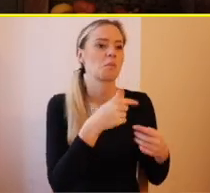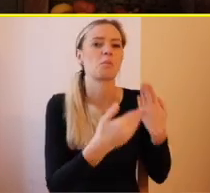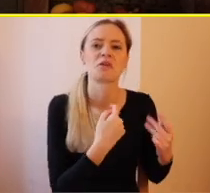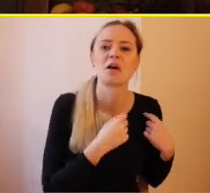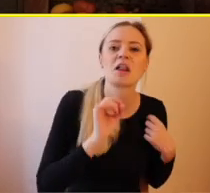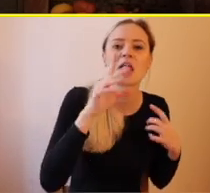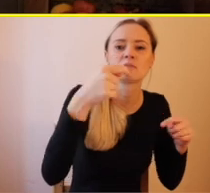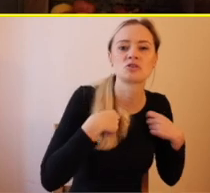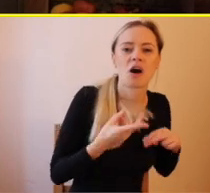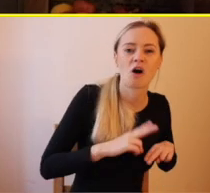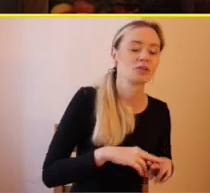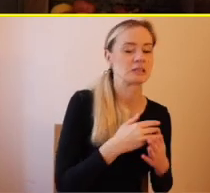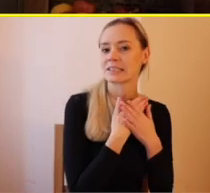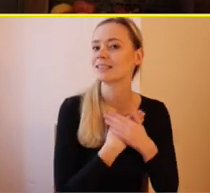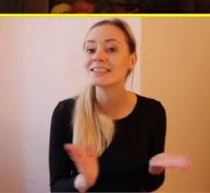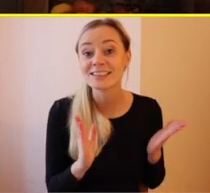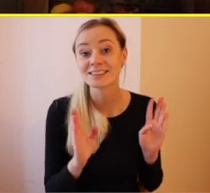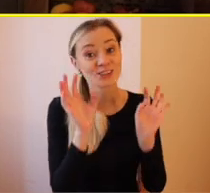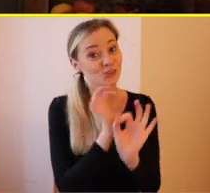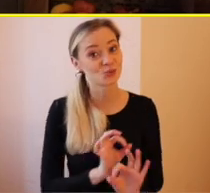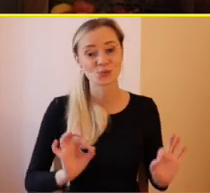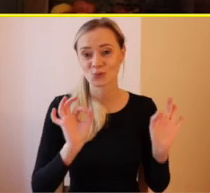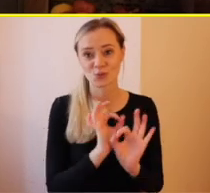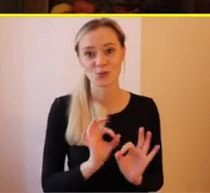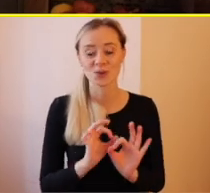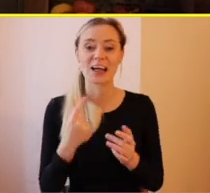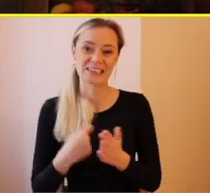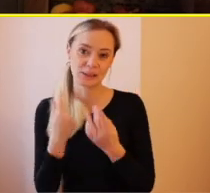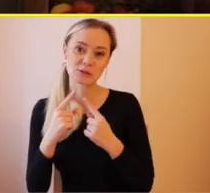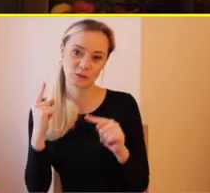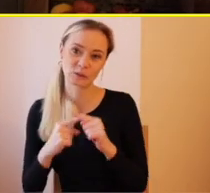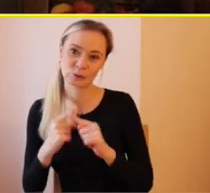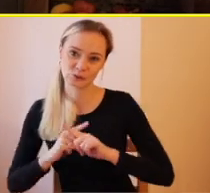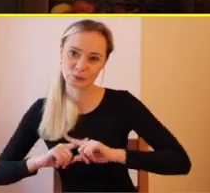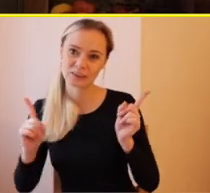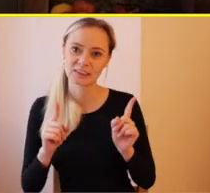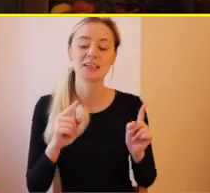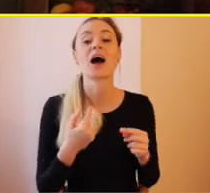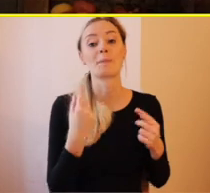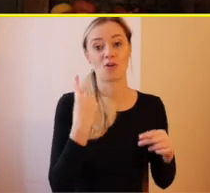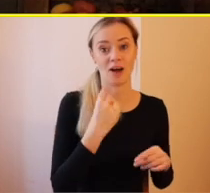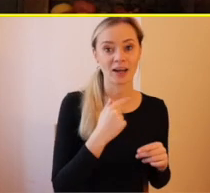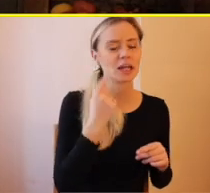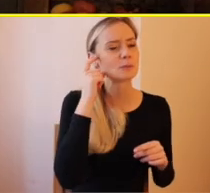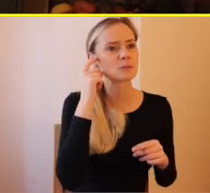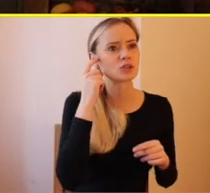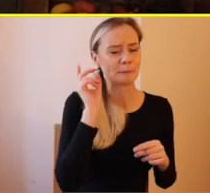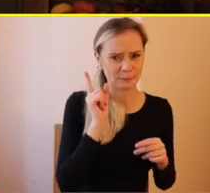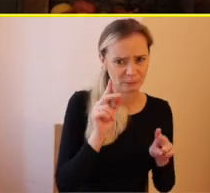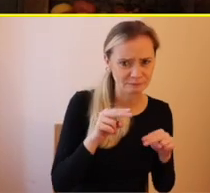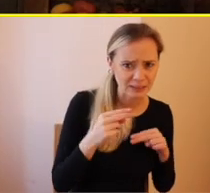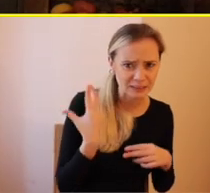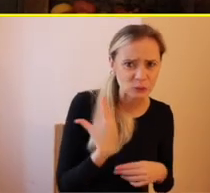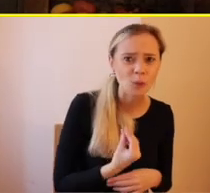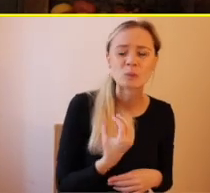Absolutne som tam nemala žiadne myšlienky, že oj, robím dobre? Nie, práve, že to má ešte, tá